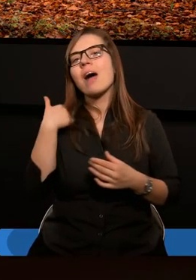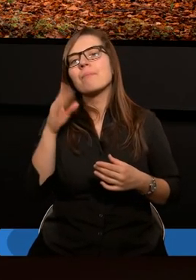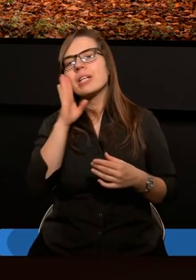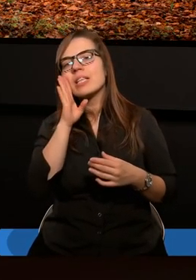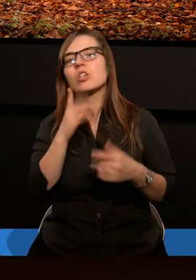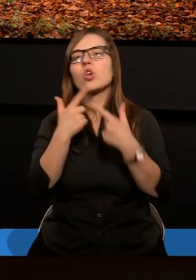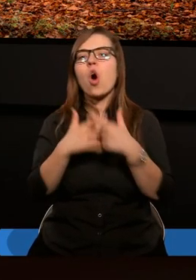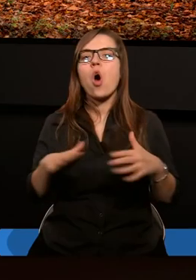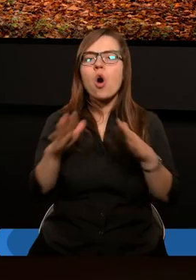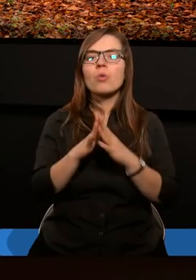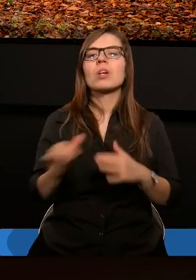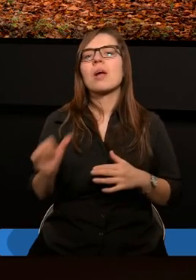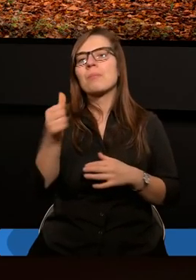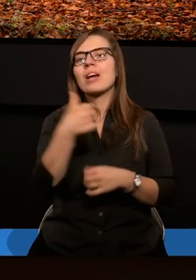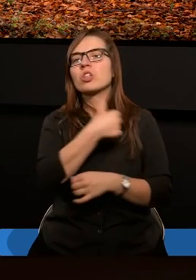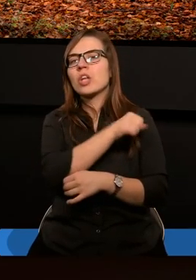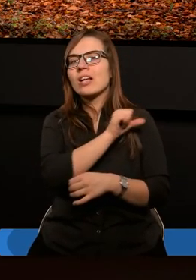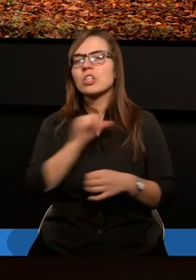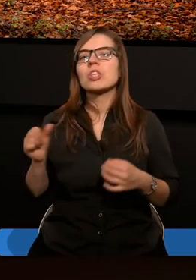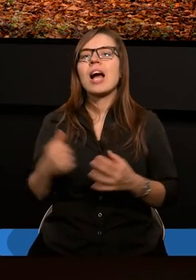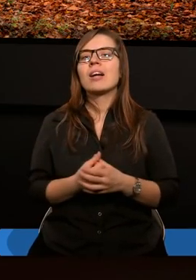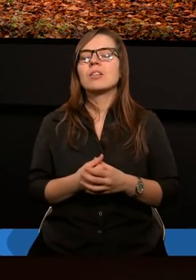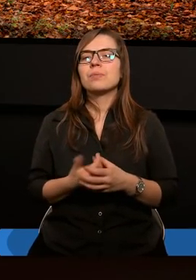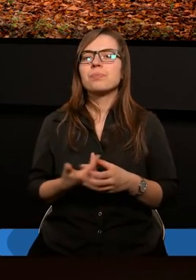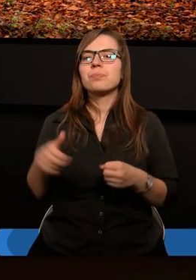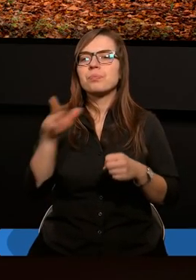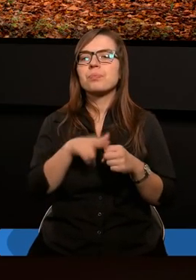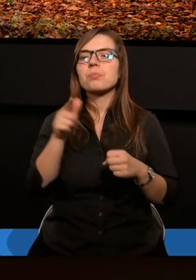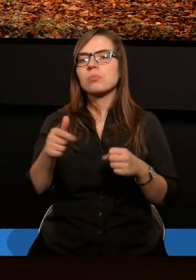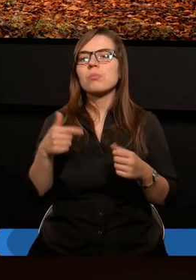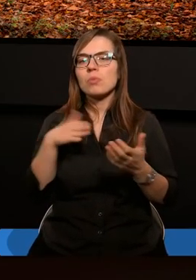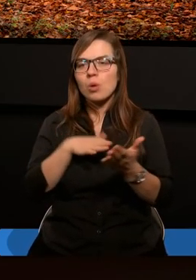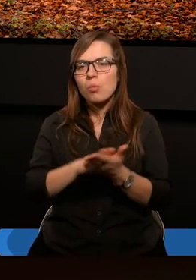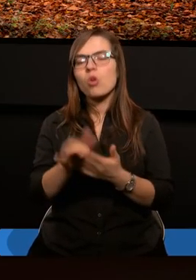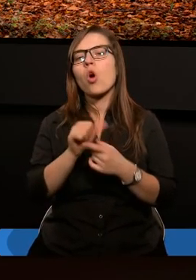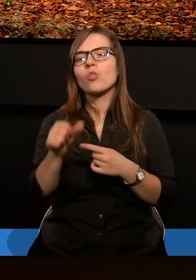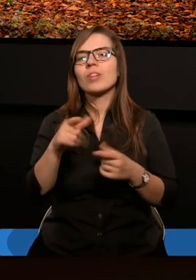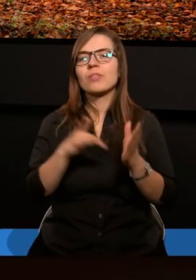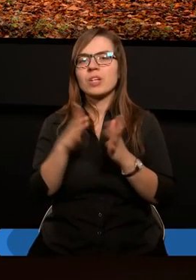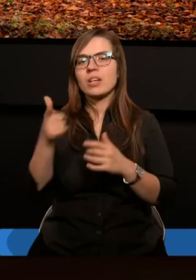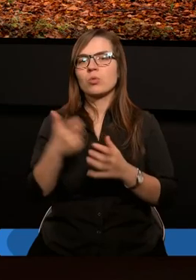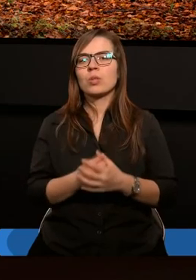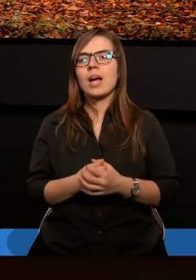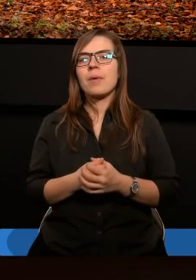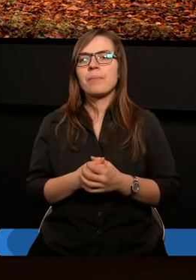Kościół pierwszych chrześcijan, którzy jak słusznie wspomniałeś, wywodzili się początkowo przecież z Żydów.